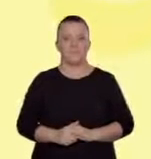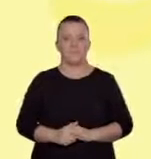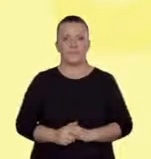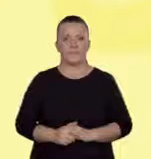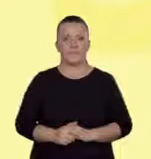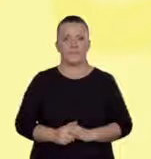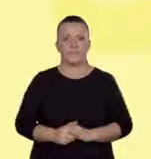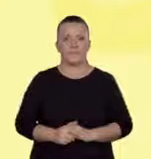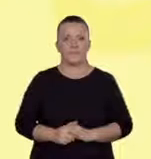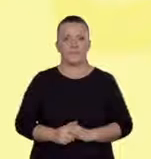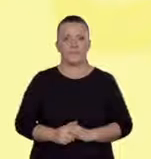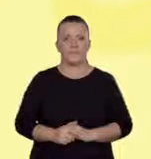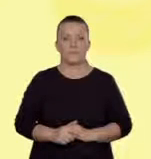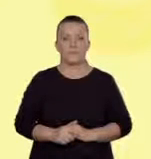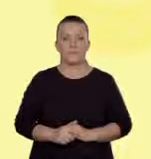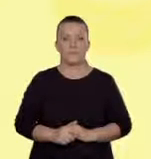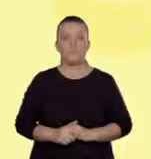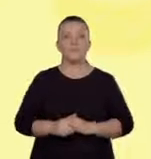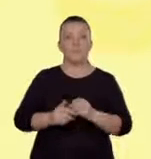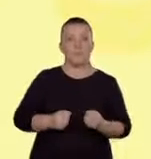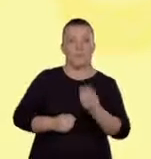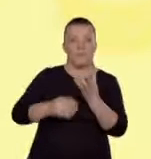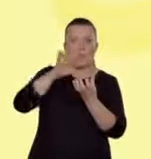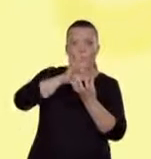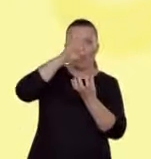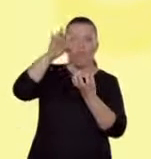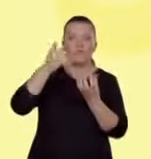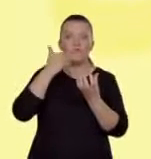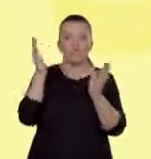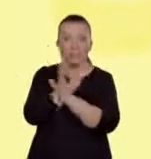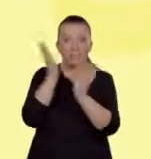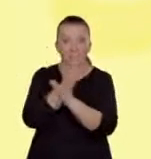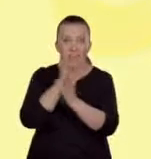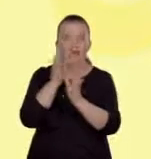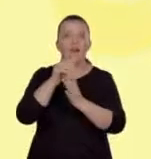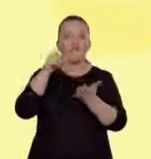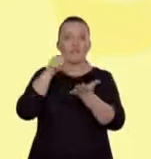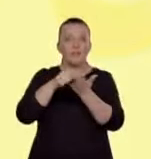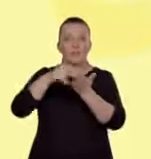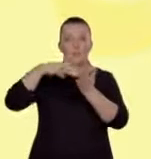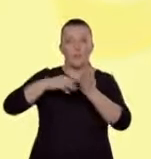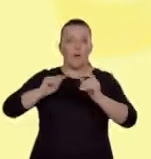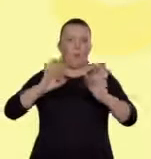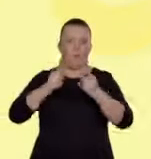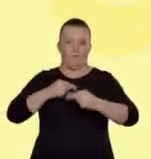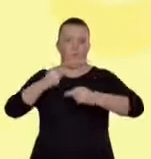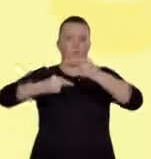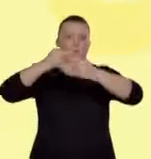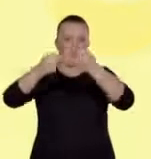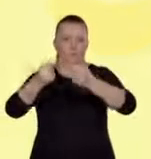Ewolucja wiatropylności u rutewek właśnie z tych powodów zachodziła stosunkowo łatwo.